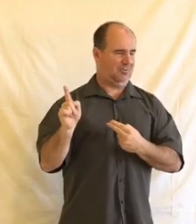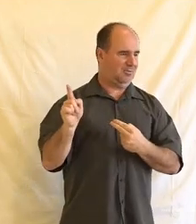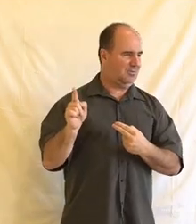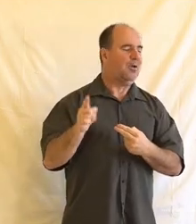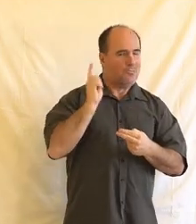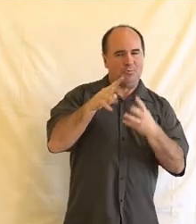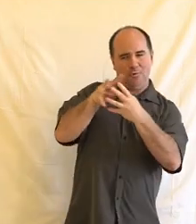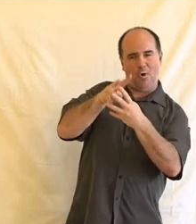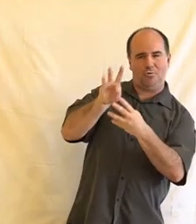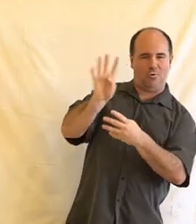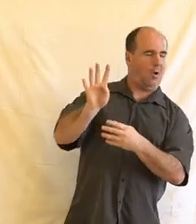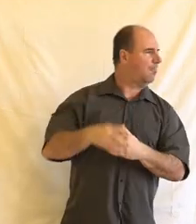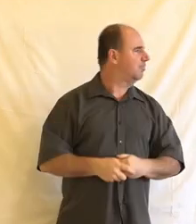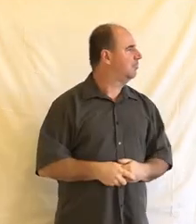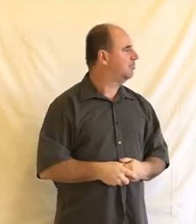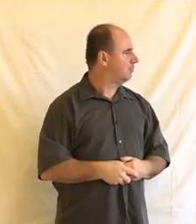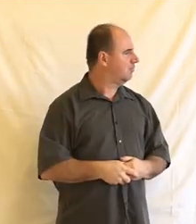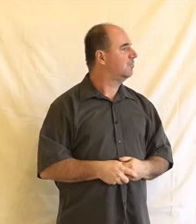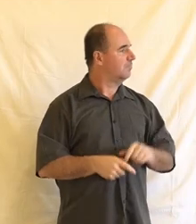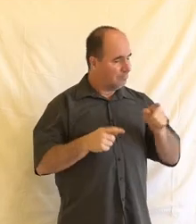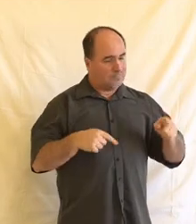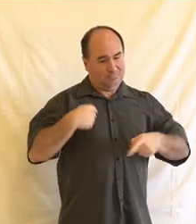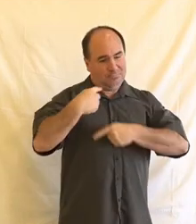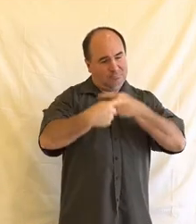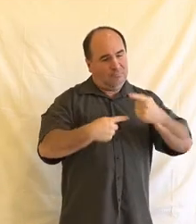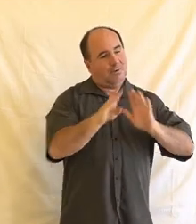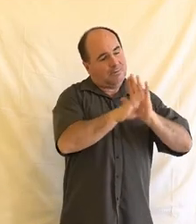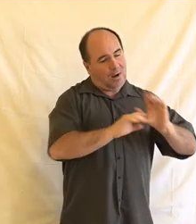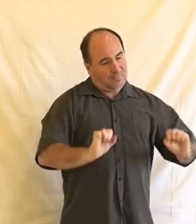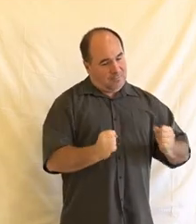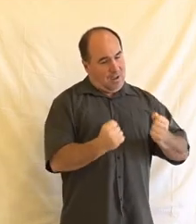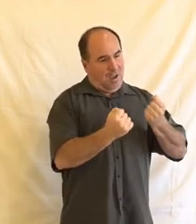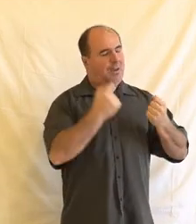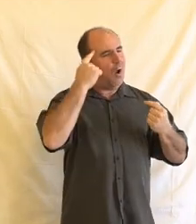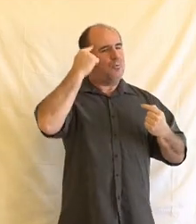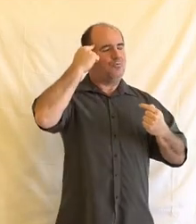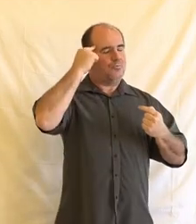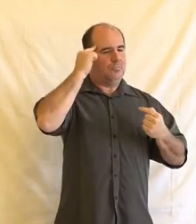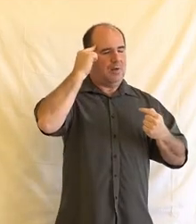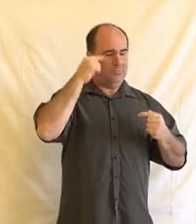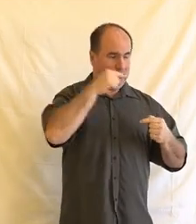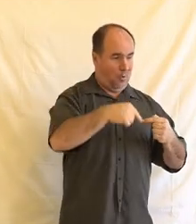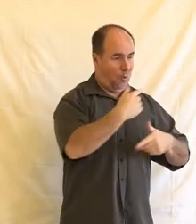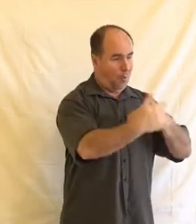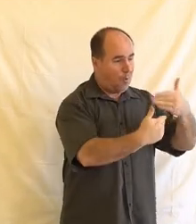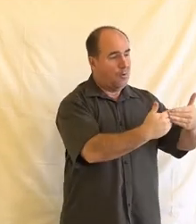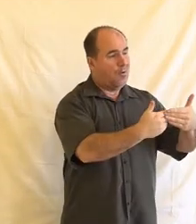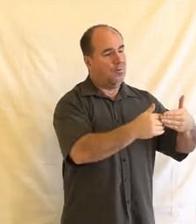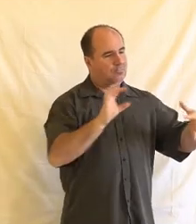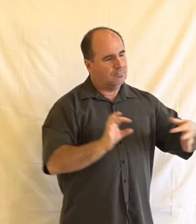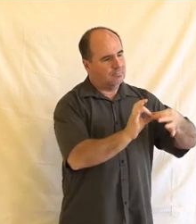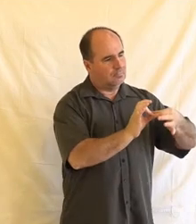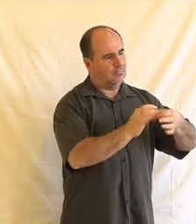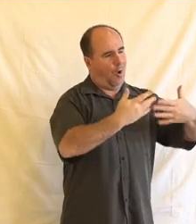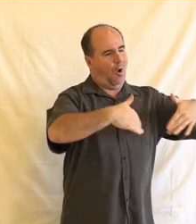jednak nastavení mysli, zákonodárství a postupně si nám ty standardy posouvají, čili já vidím i hrozbu, která v dnešní době,